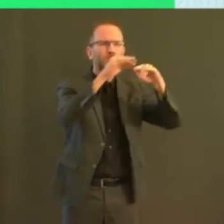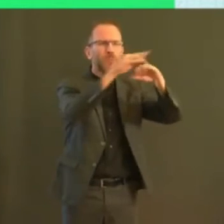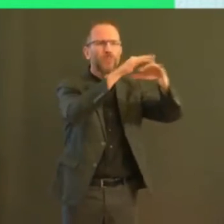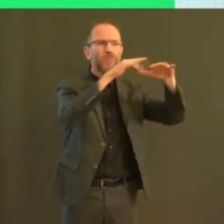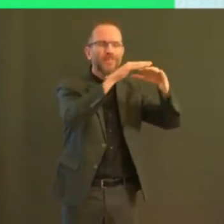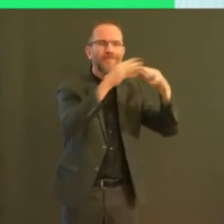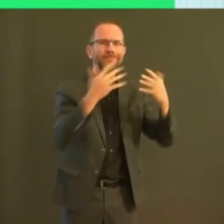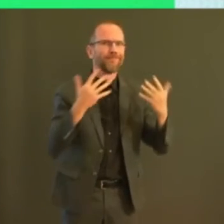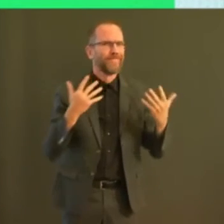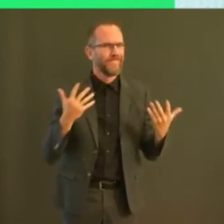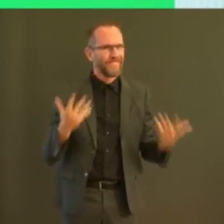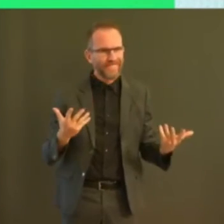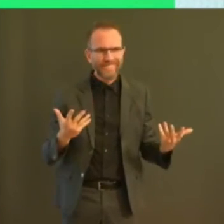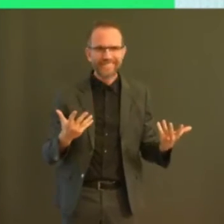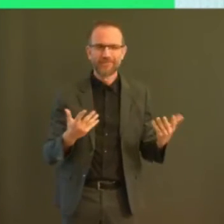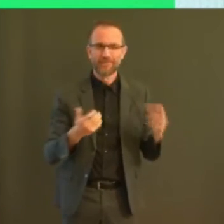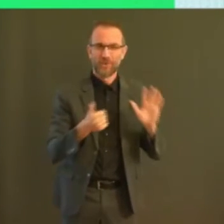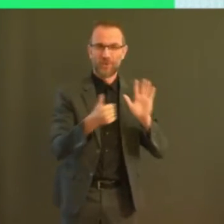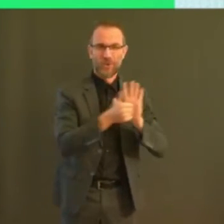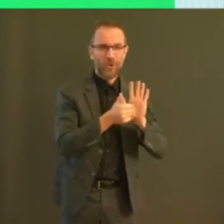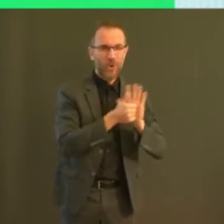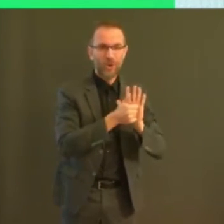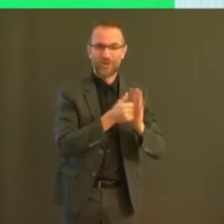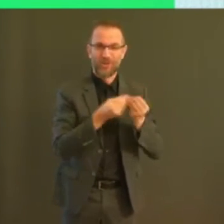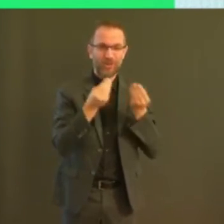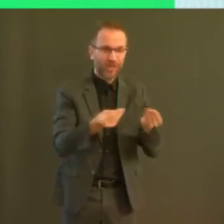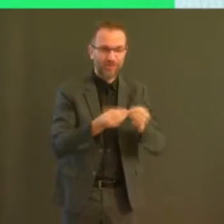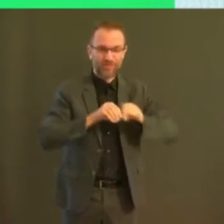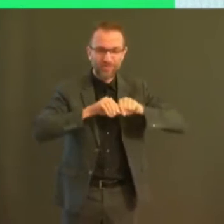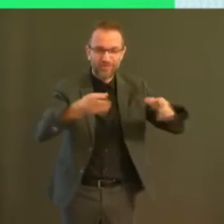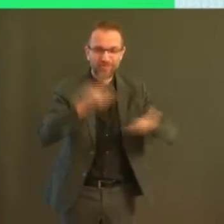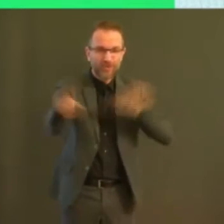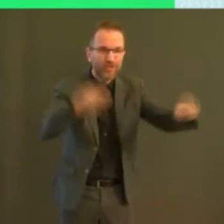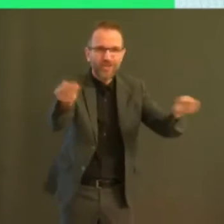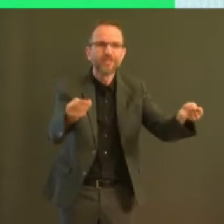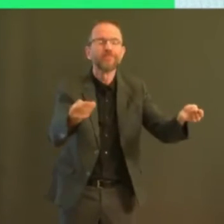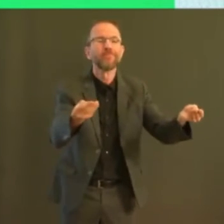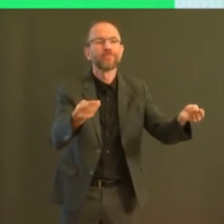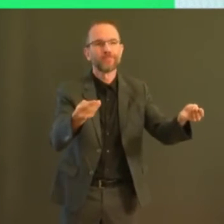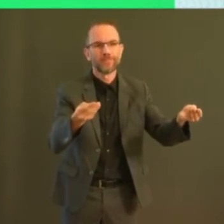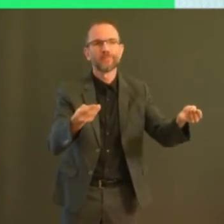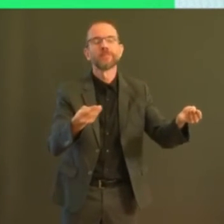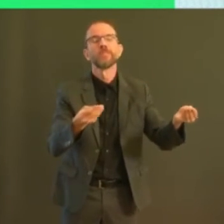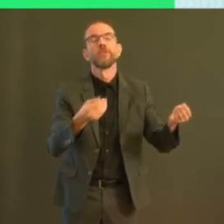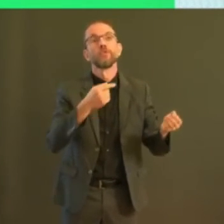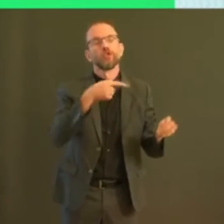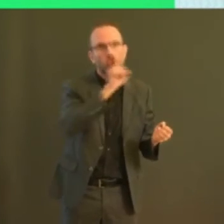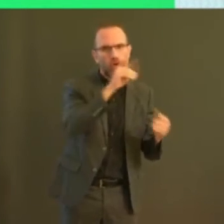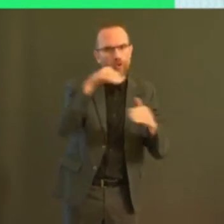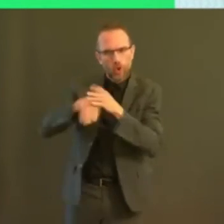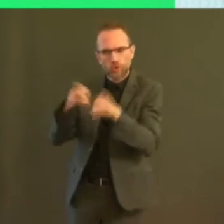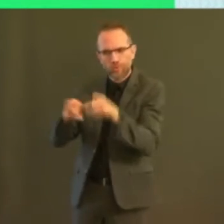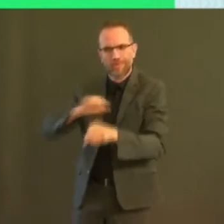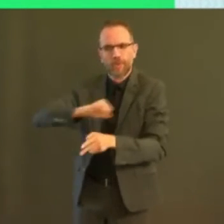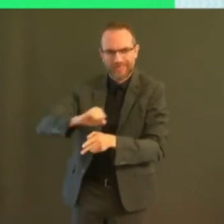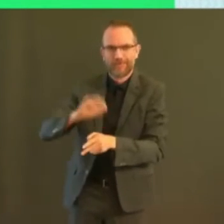peu importante pour la maladie elle-même, en dehors du milieu des soins intensifs, et on parle ici bien sûr de l'air conditionné éventuellement